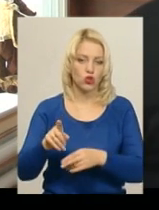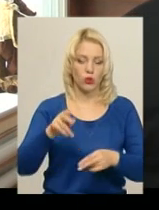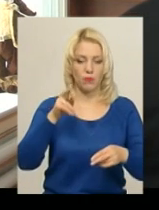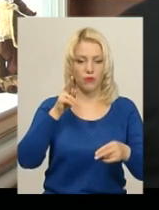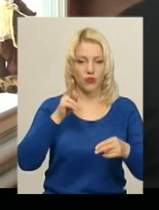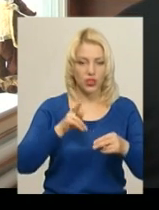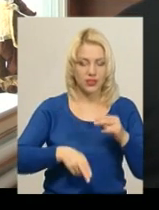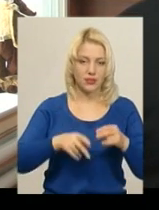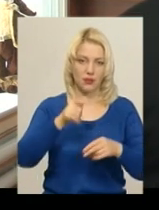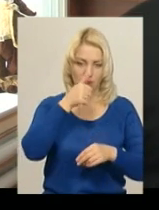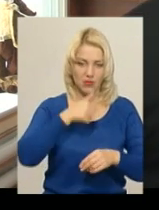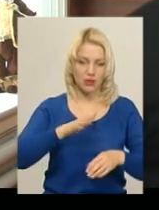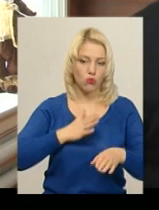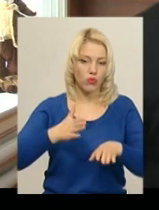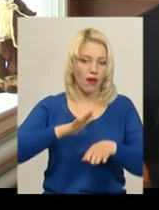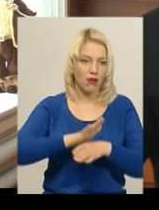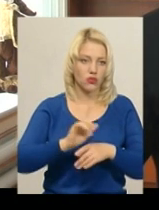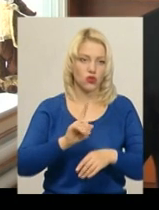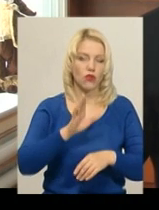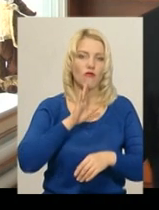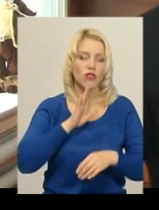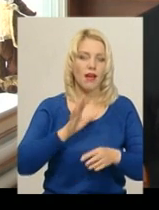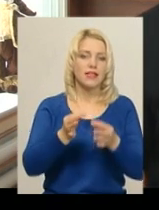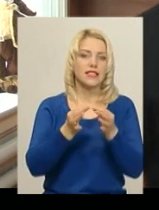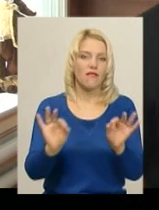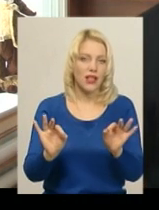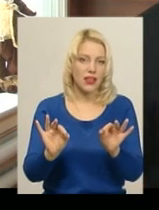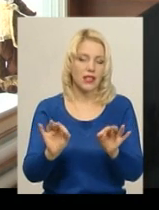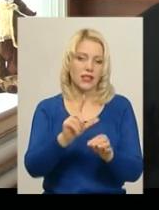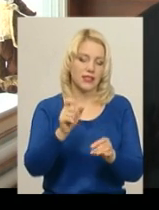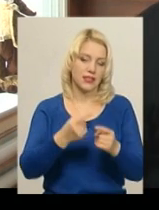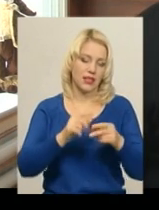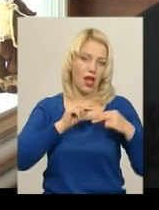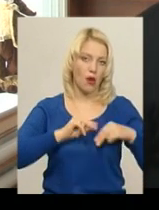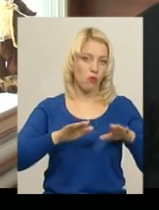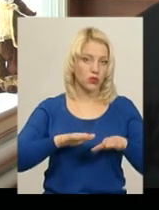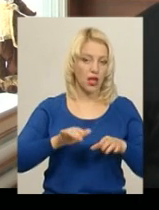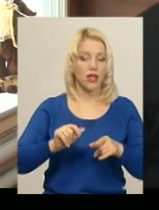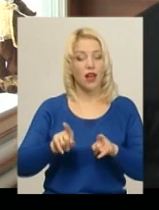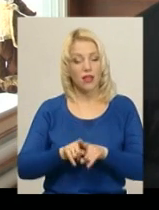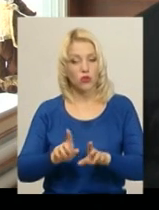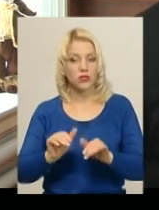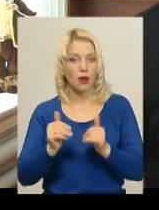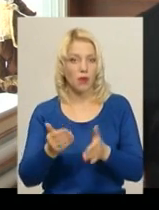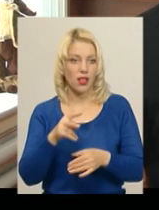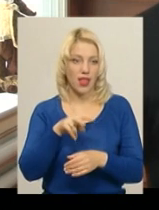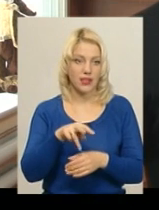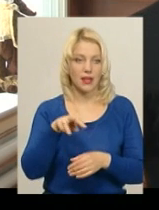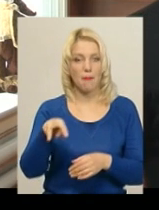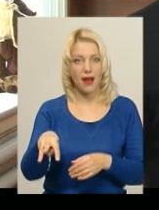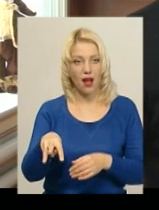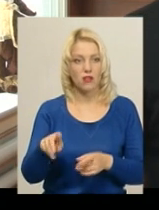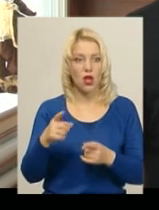був винесений наказ, де було вказано, що вона звільнена з цієї посади. Але, крім цього, ми запропонували рейси Михайліну, тому що оголошений